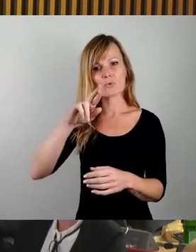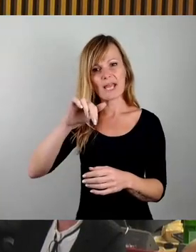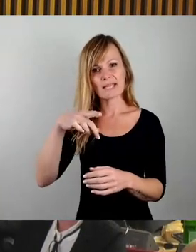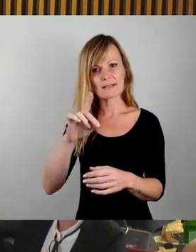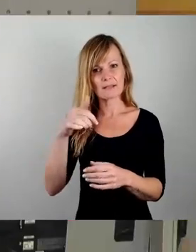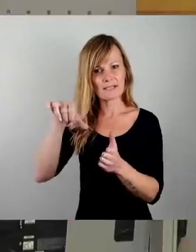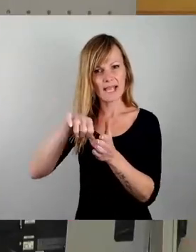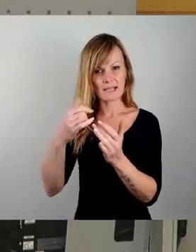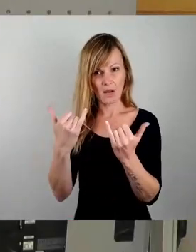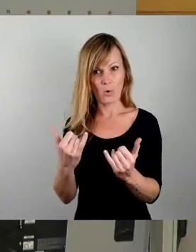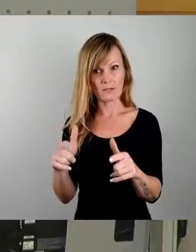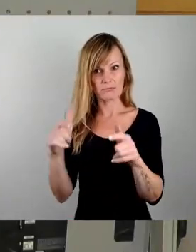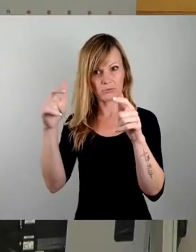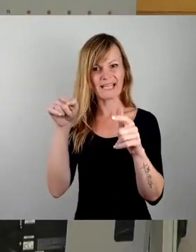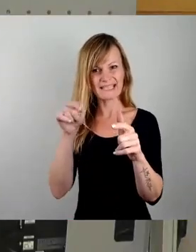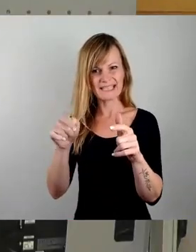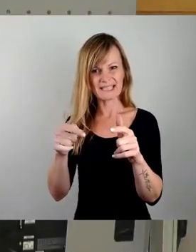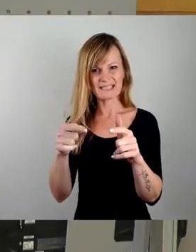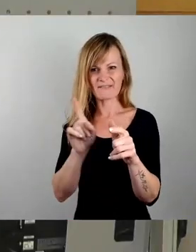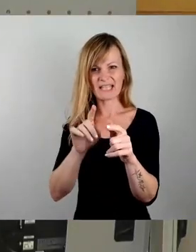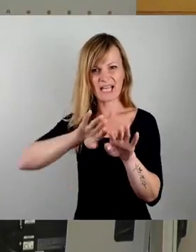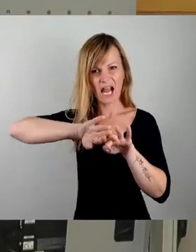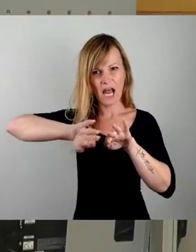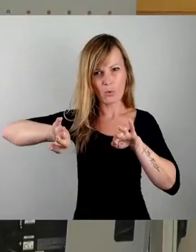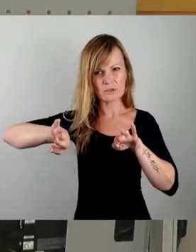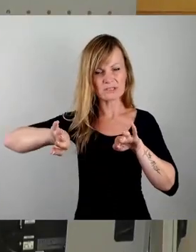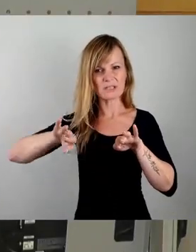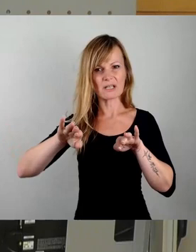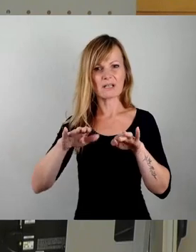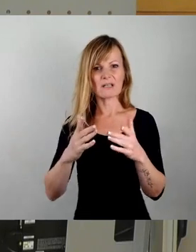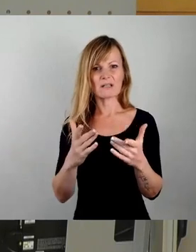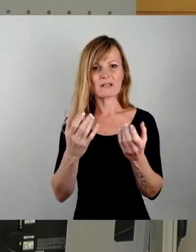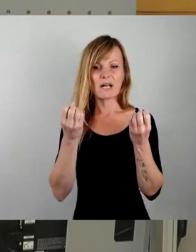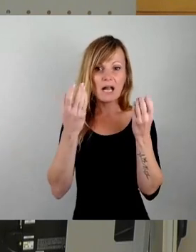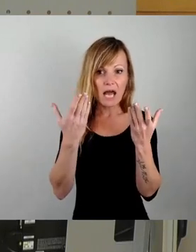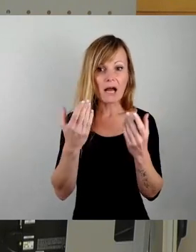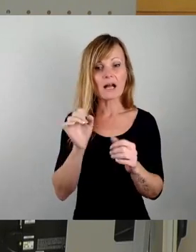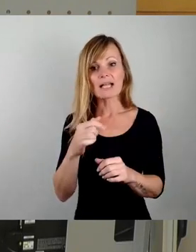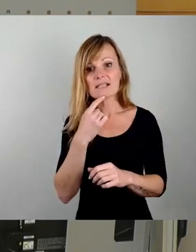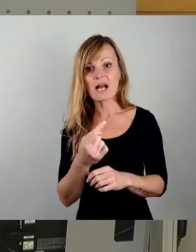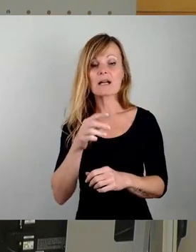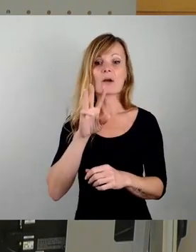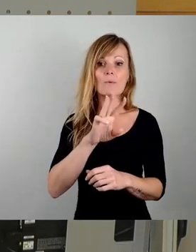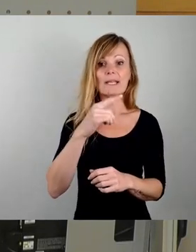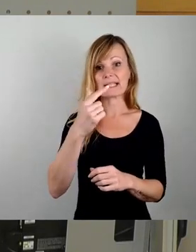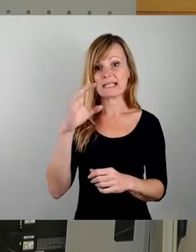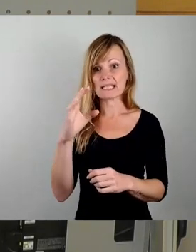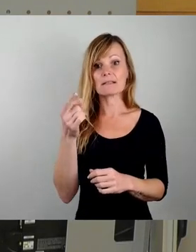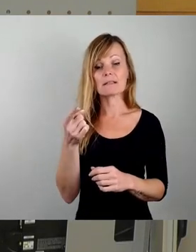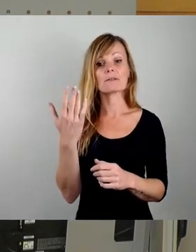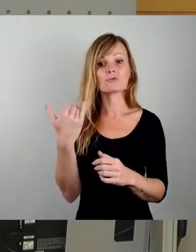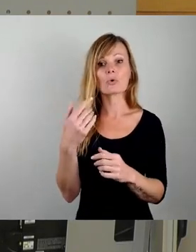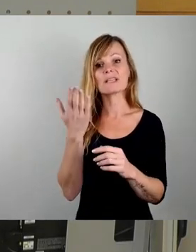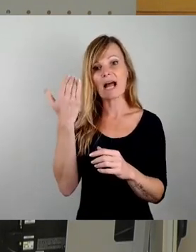Vorranggebiet einfach mal rausschneiden. Also man kann natürlich zur Einschätzung kommen, okay, das World Trade Center war schon eine Fehlplanung der